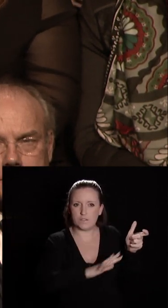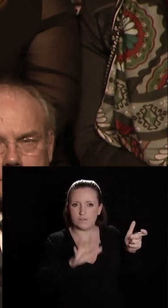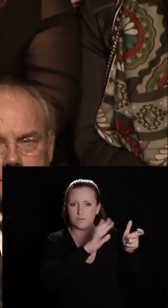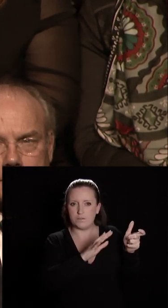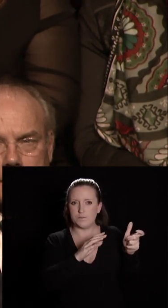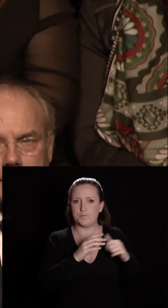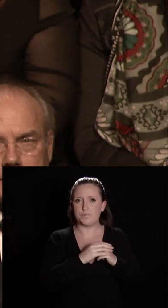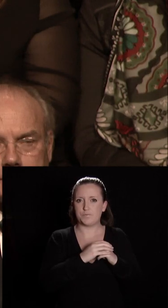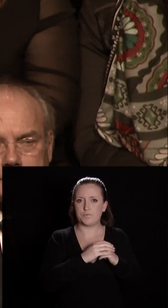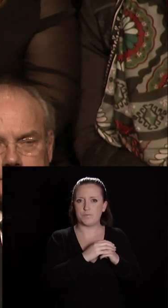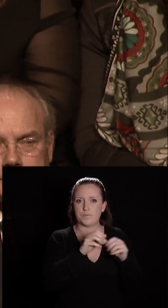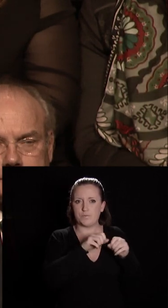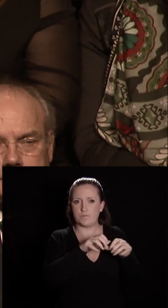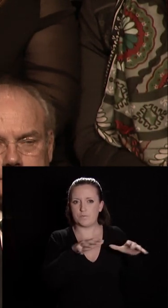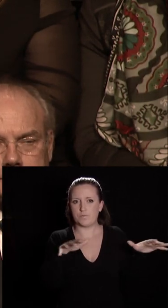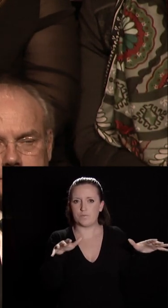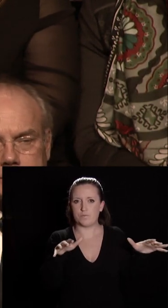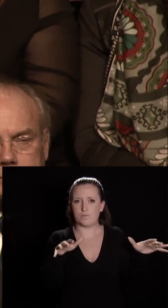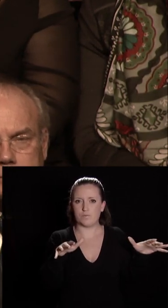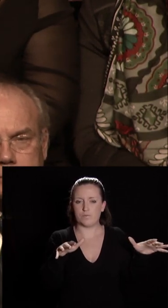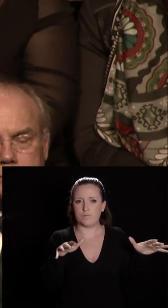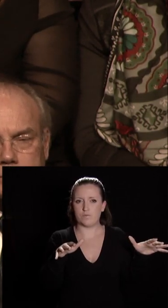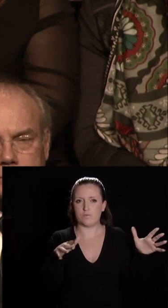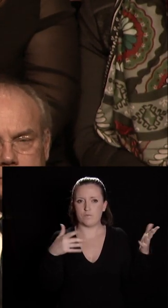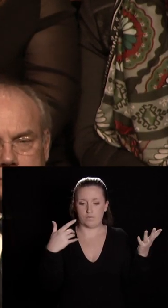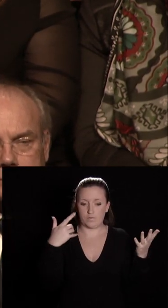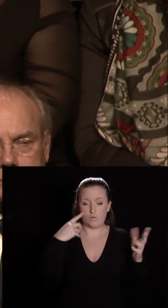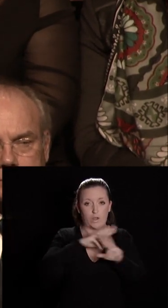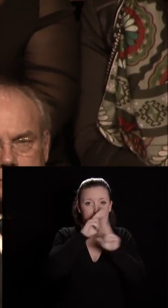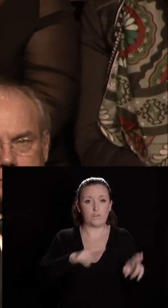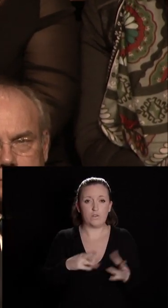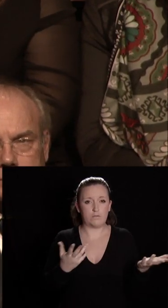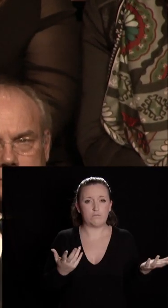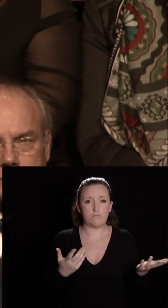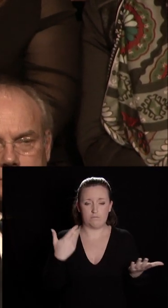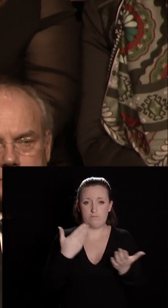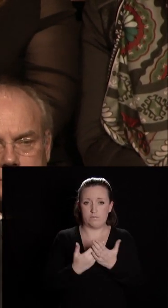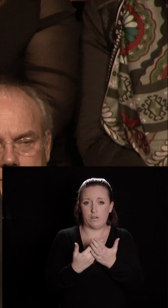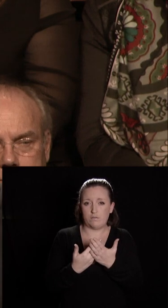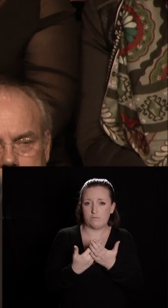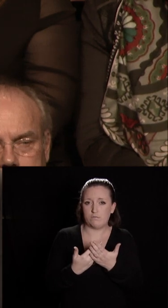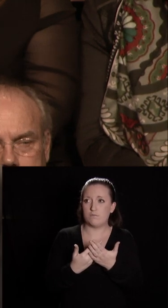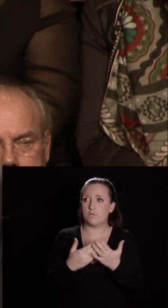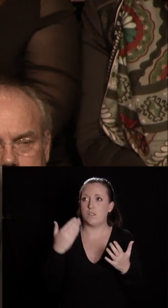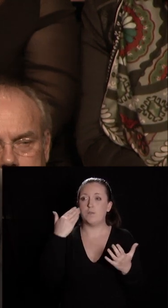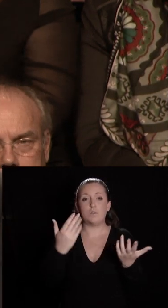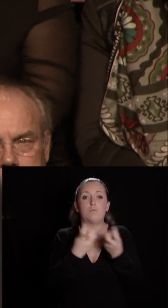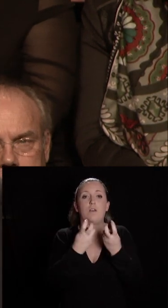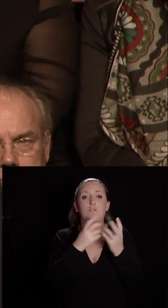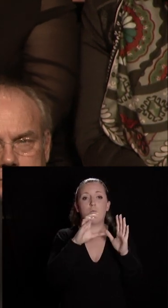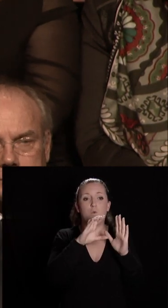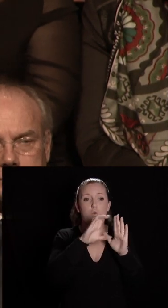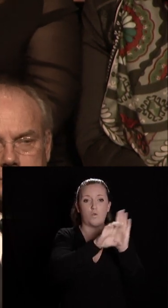qui rayonnent sur la scène internationale. C'est le cas lorsque nous conventionnons avec le